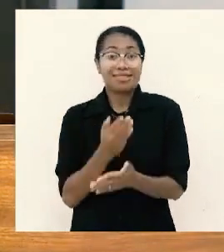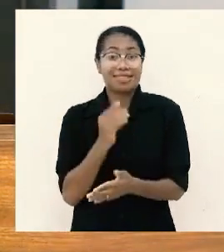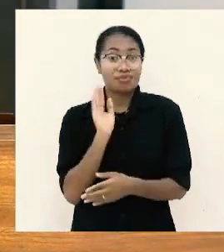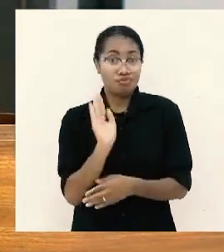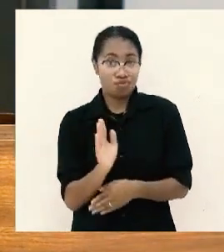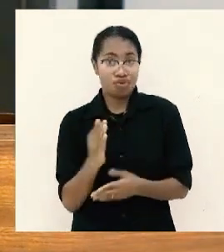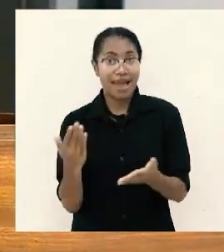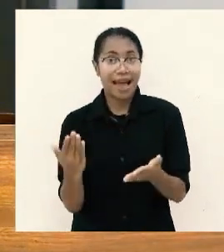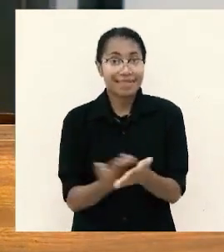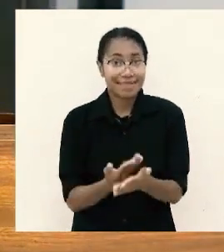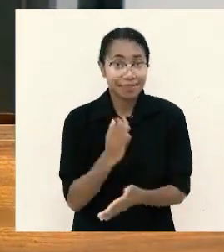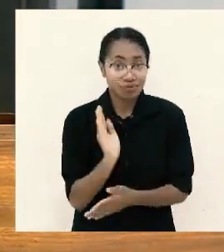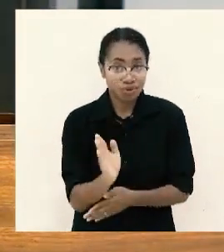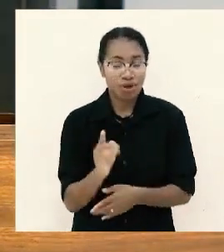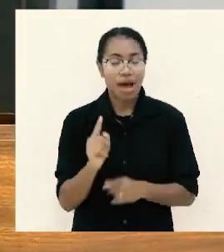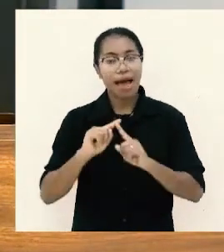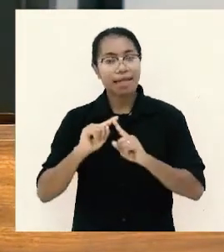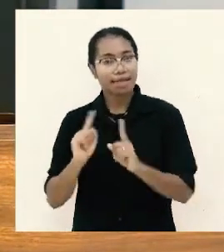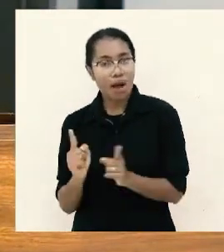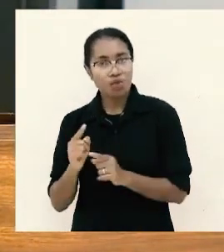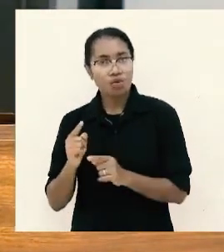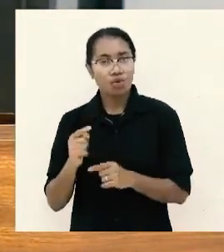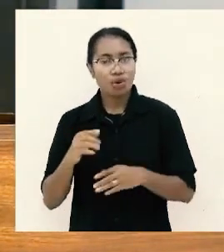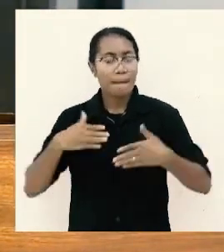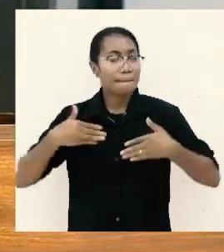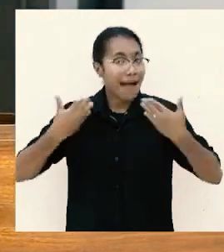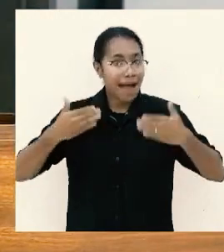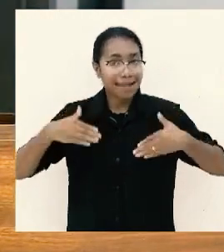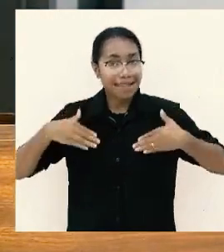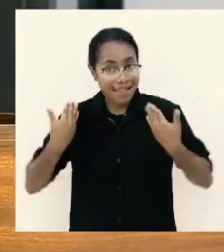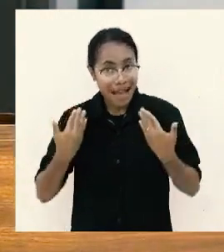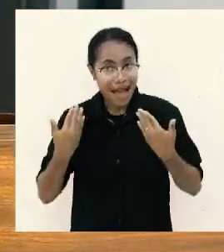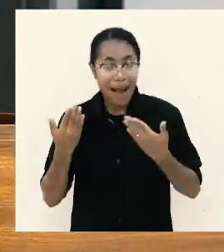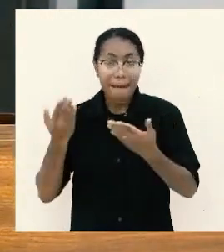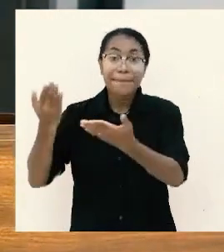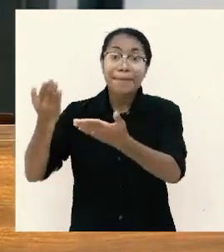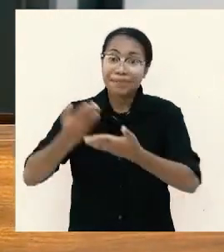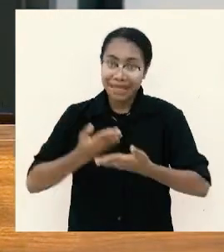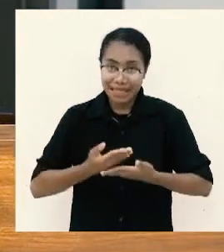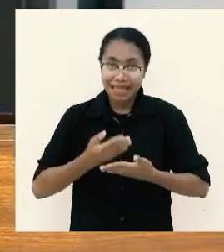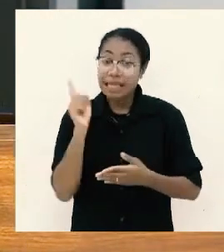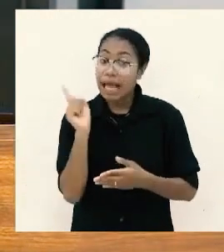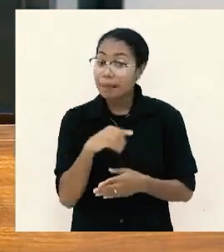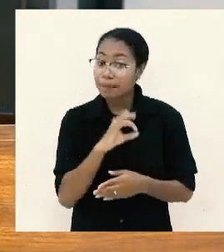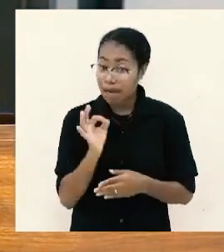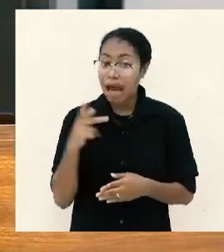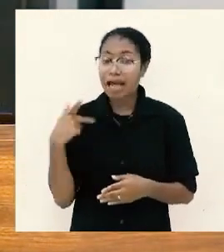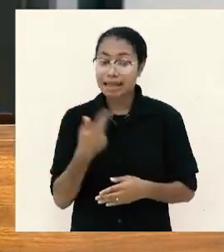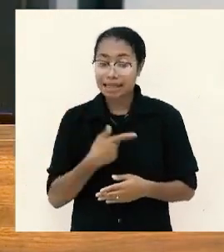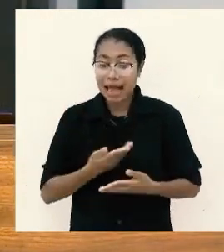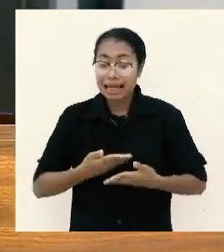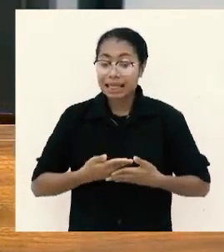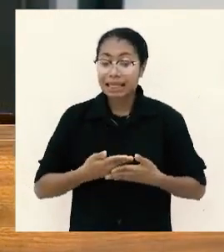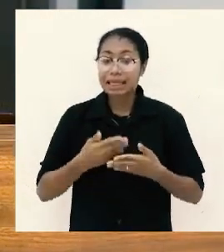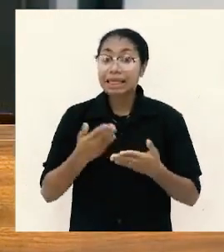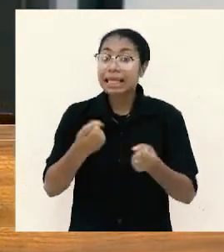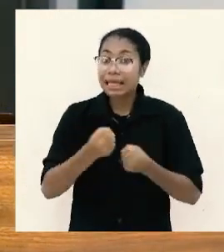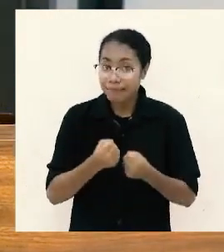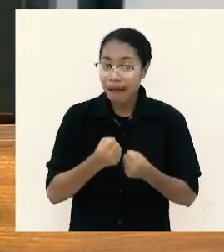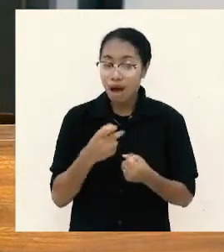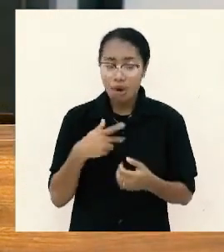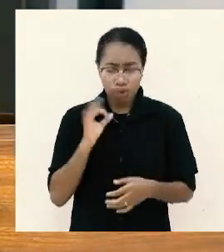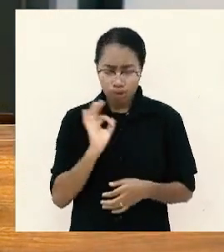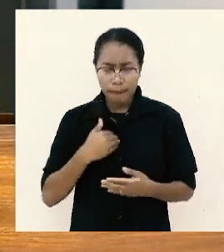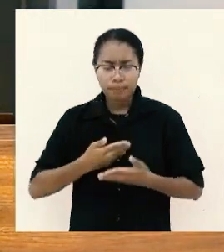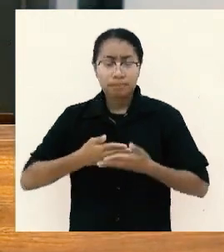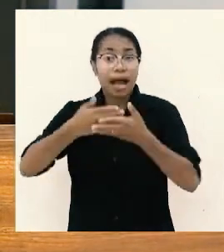dikatakan lebih berbahagia memberi daripada menerima. Maka orang yang memberi itu